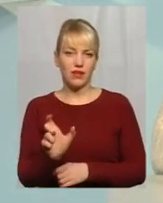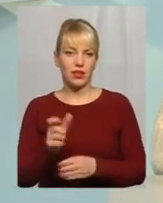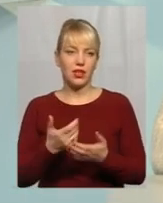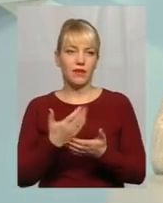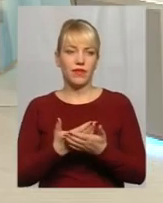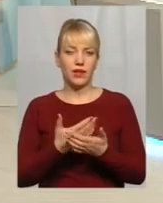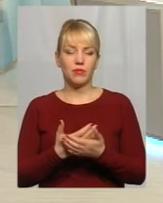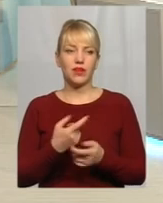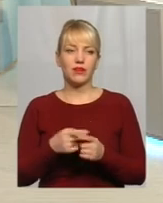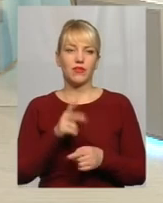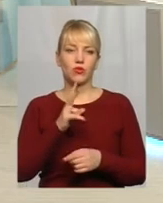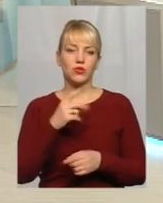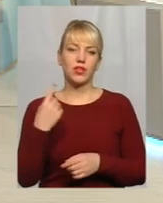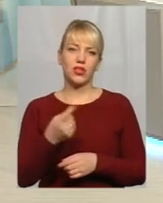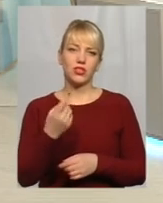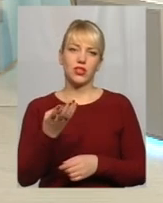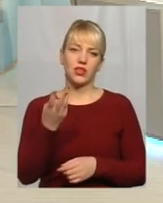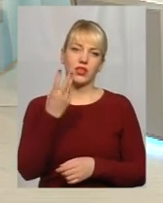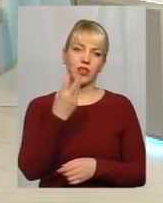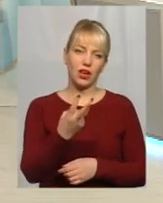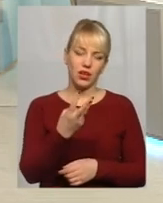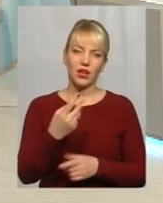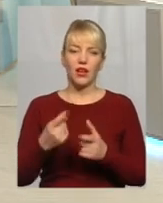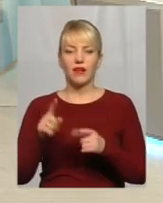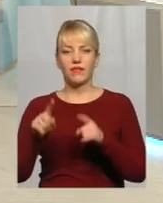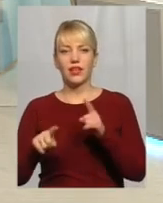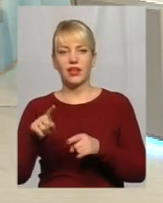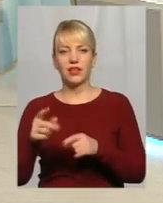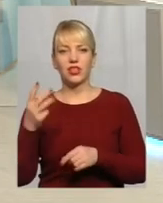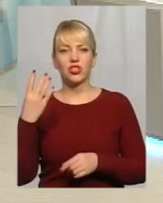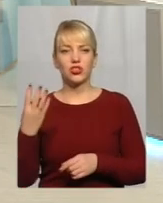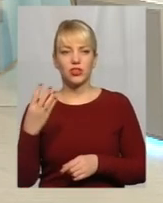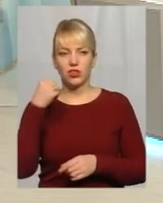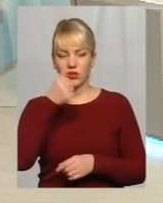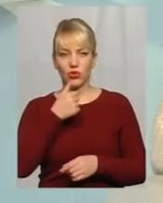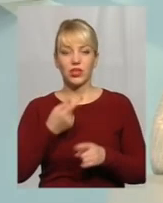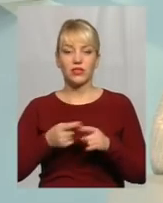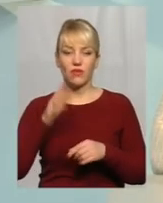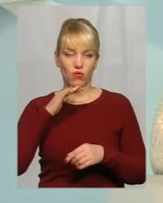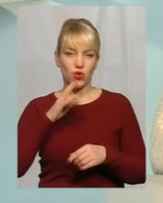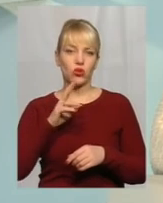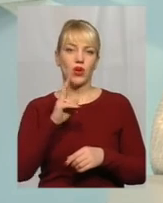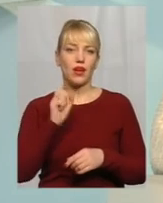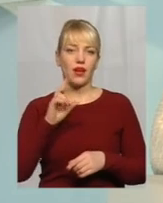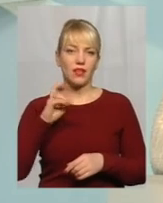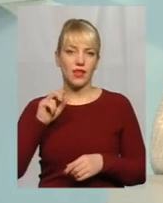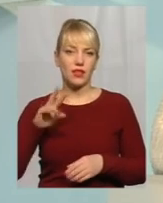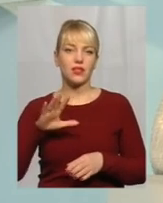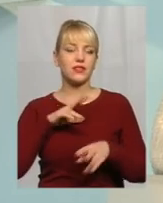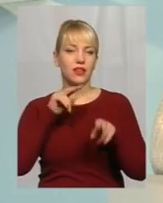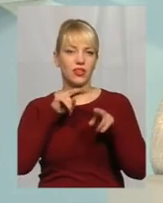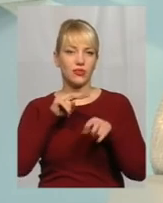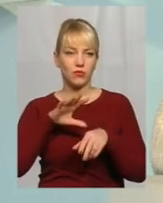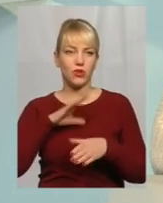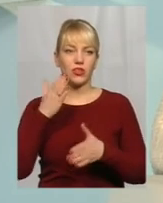лічильників 3, в деяких лічильників 4 роки За цим як слідкував водоканал так і буде слідкувати Тобто якщо у людини